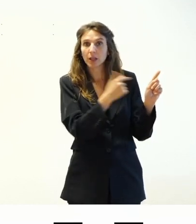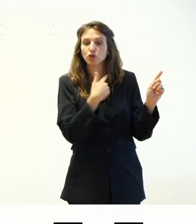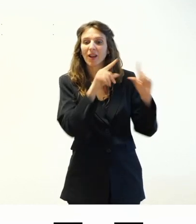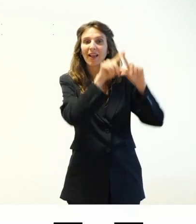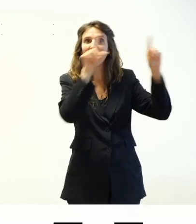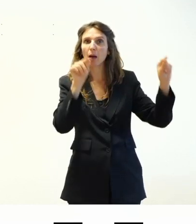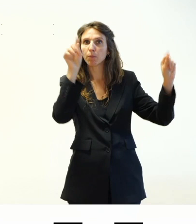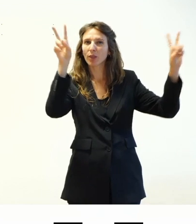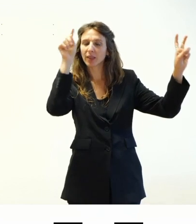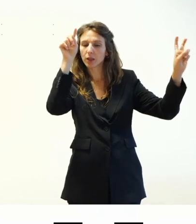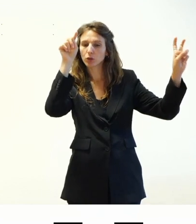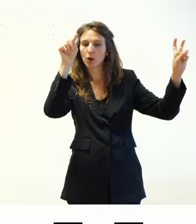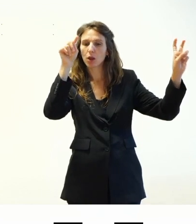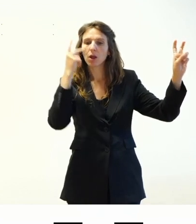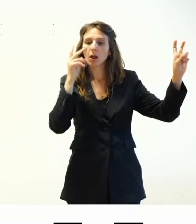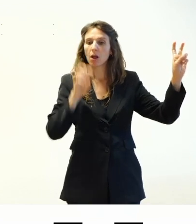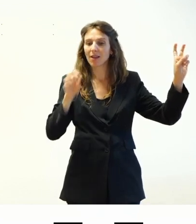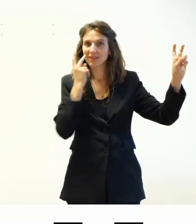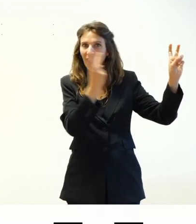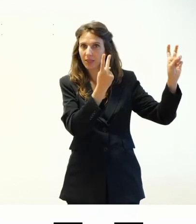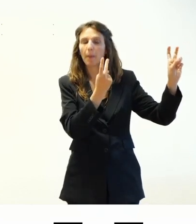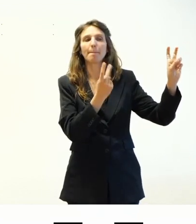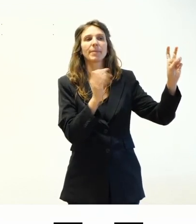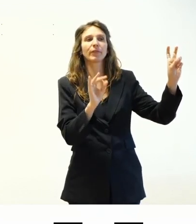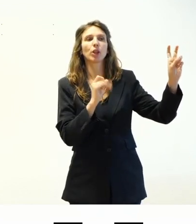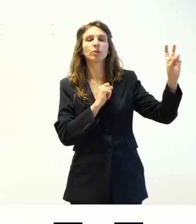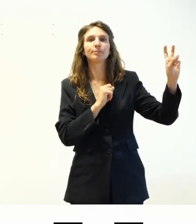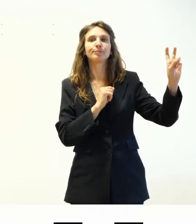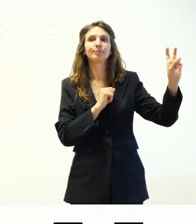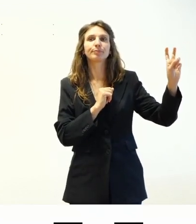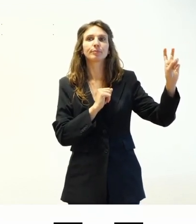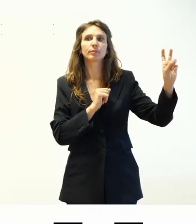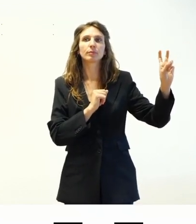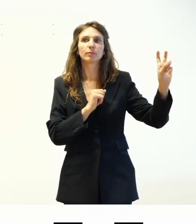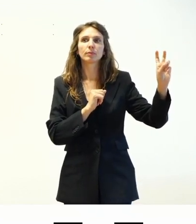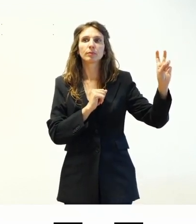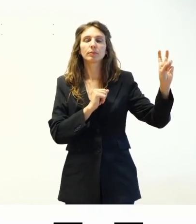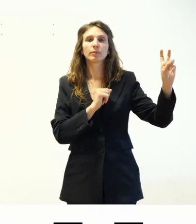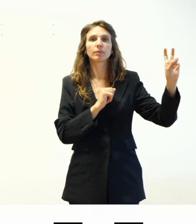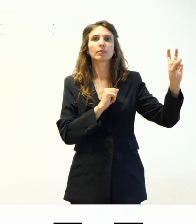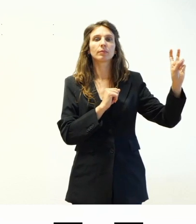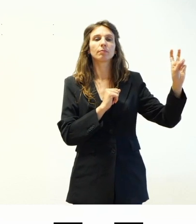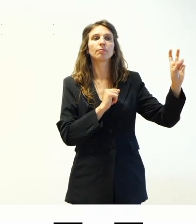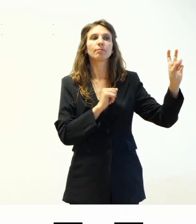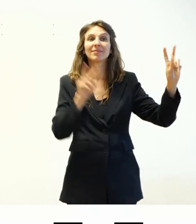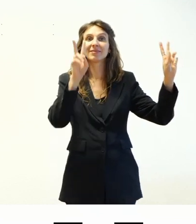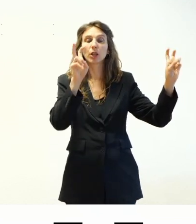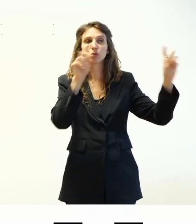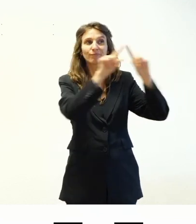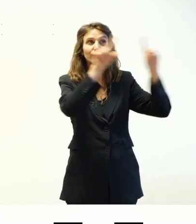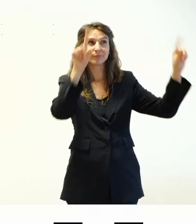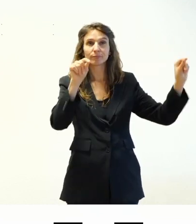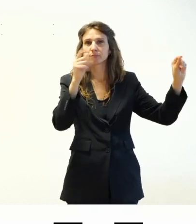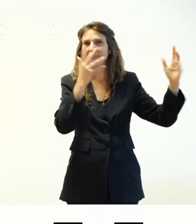in alto, ho anche il mouse, forse lo vedete? Sì, perfetto. Allora avete, qui in alto avete il titolo e qui avete questo grosso campo